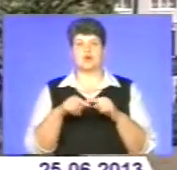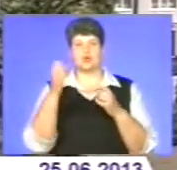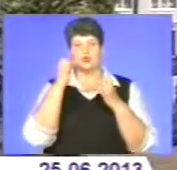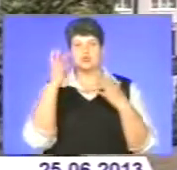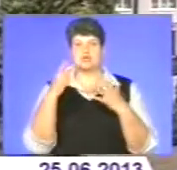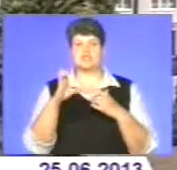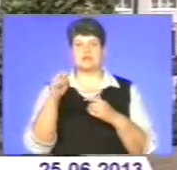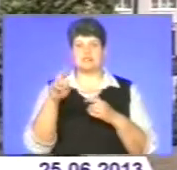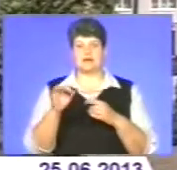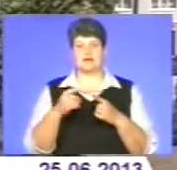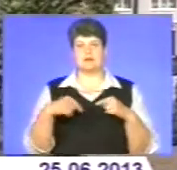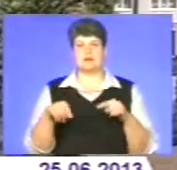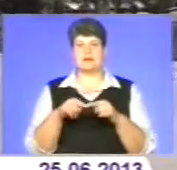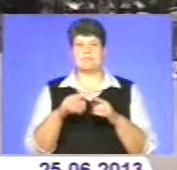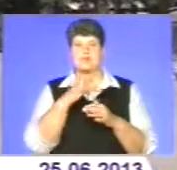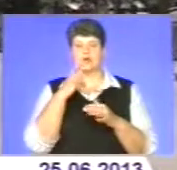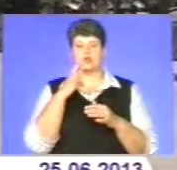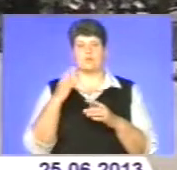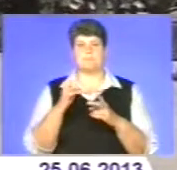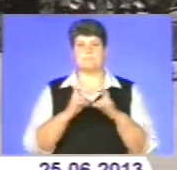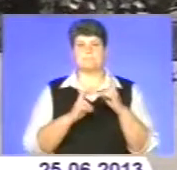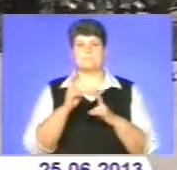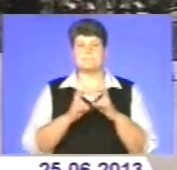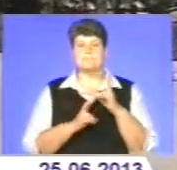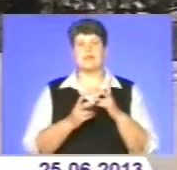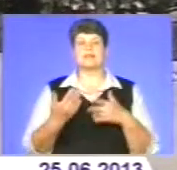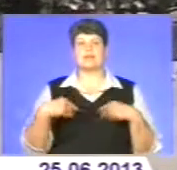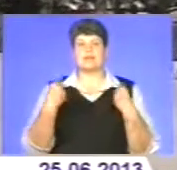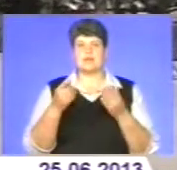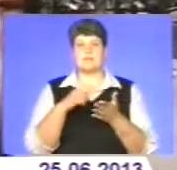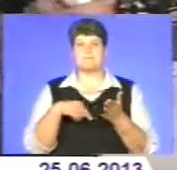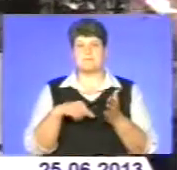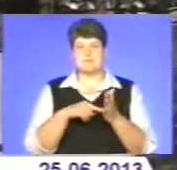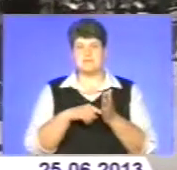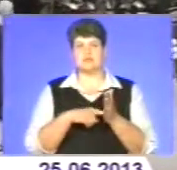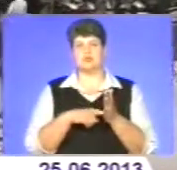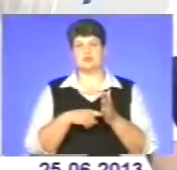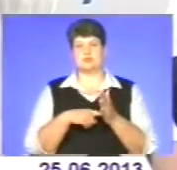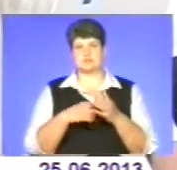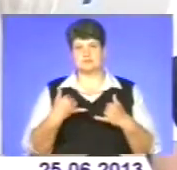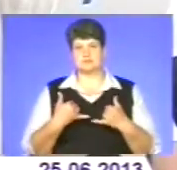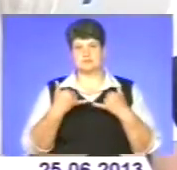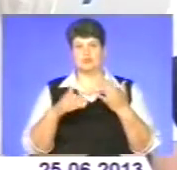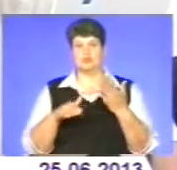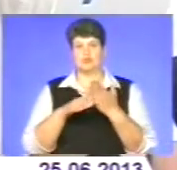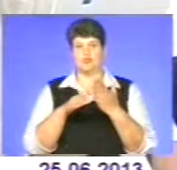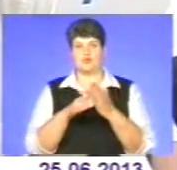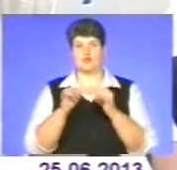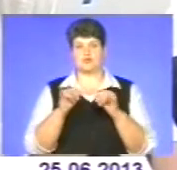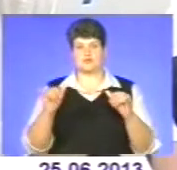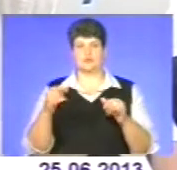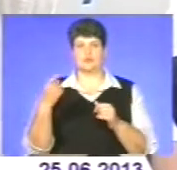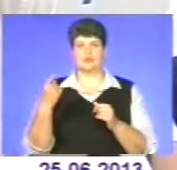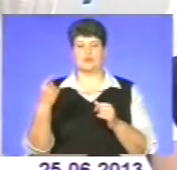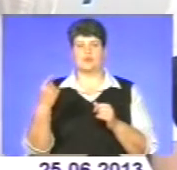тоді багато промислових підприємств. Тож, надання місту нового статусу – поступ у розвиток краю. Прийняття статусу Чорткового,